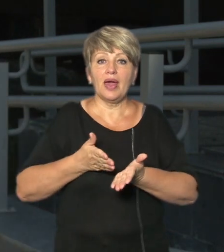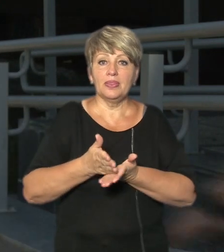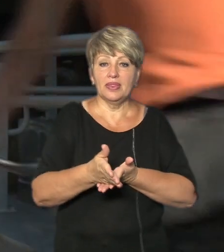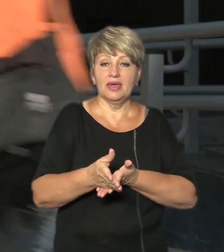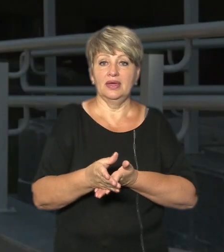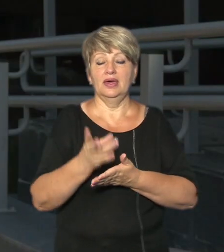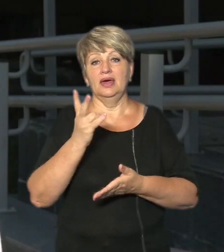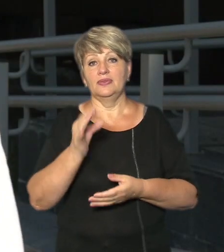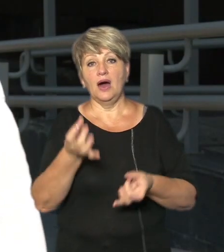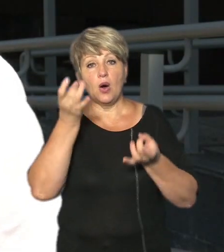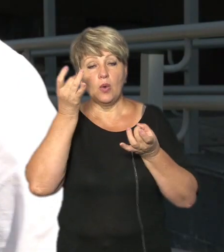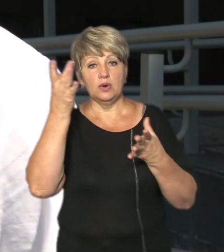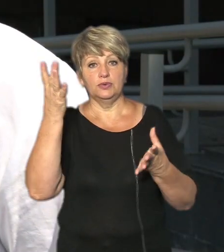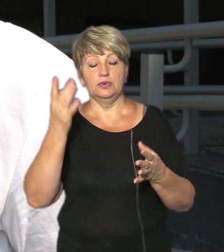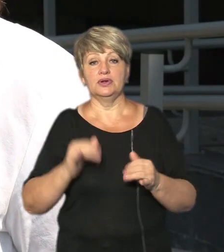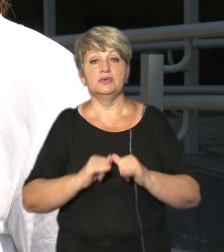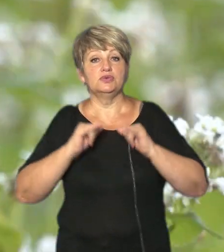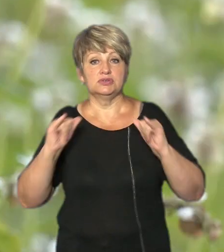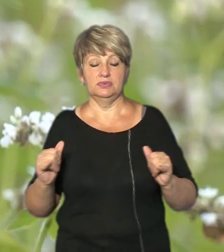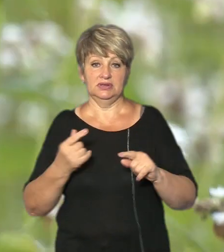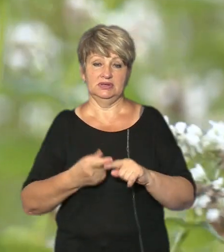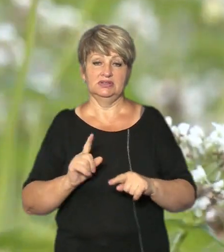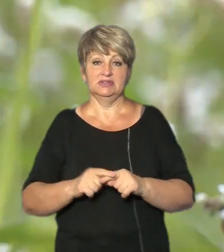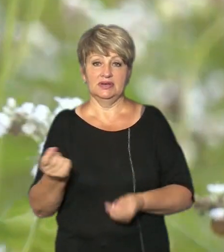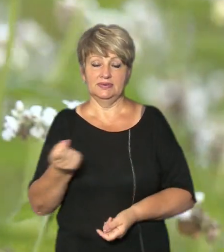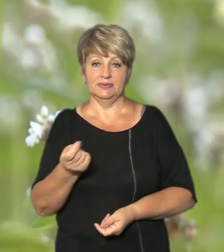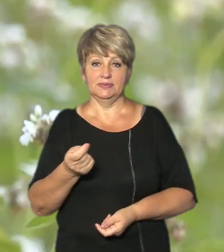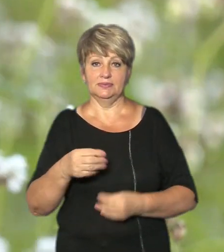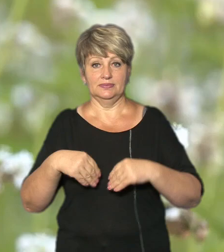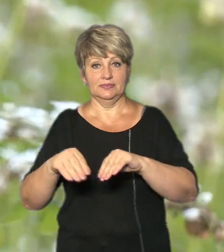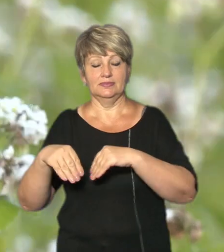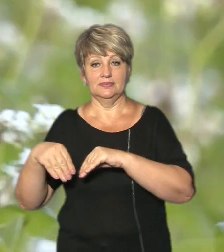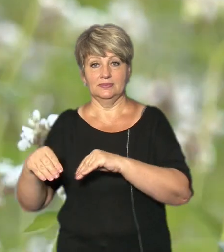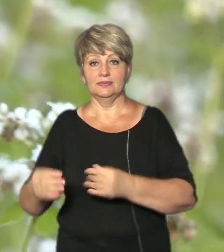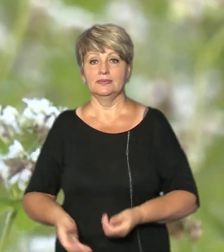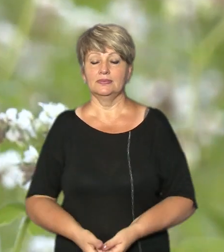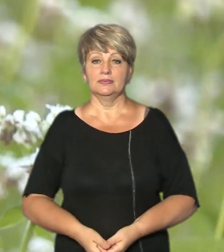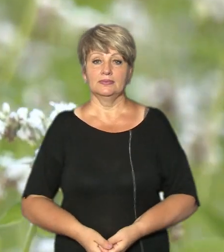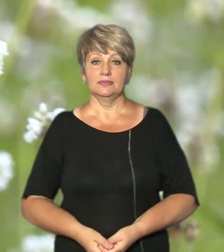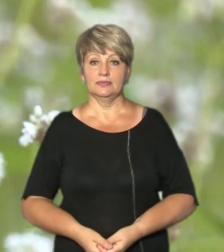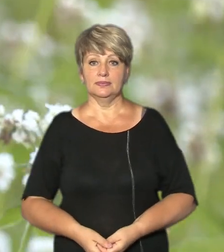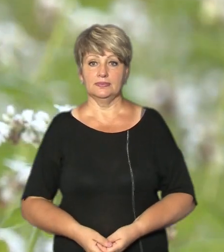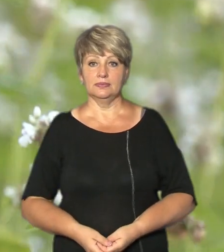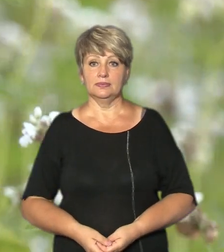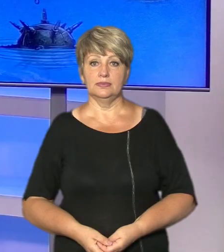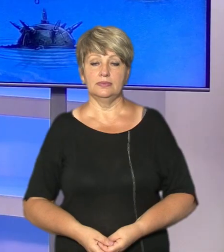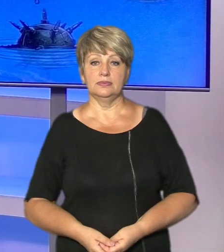крупні культури, на збільшення цієї ніші Тетяна Зазуля, Сергій Єфімов. Новини на Суспільному. Черкащина